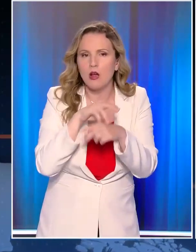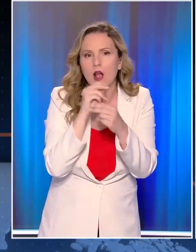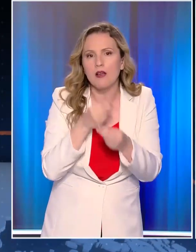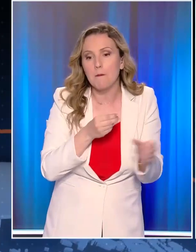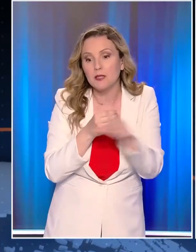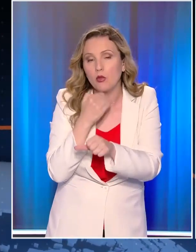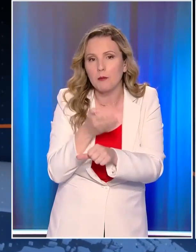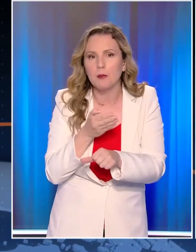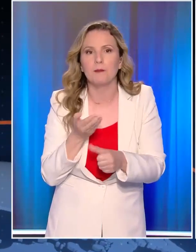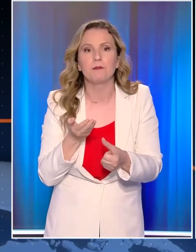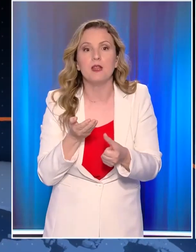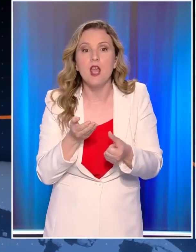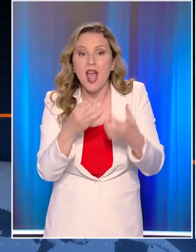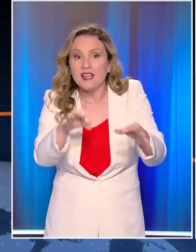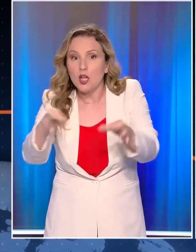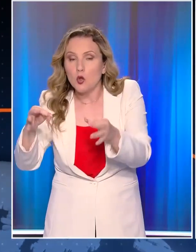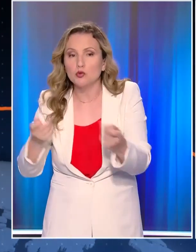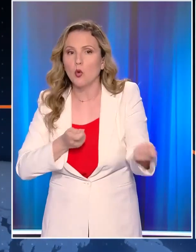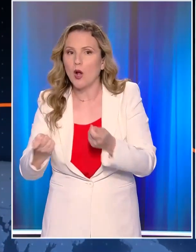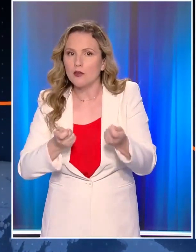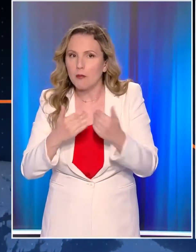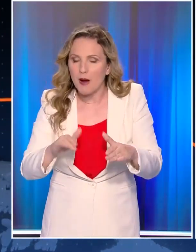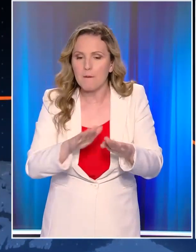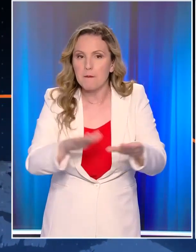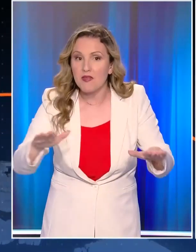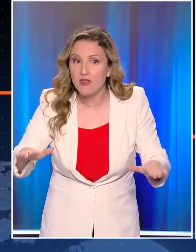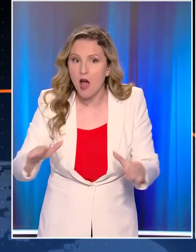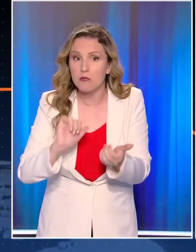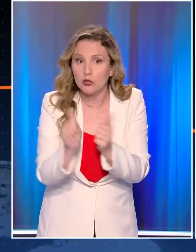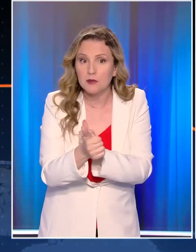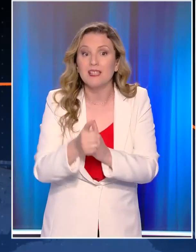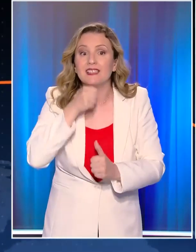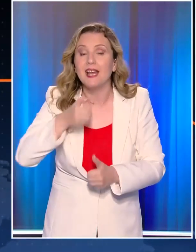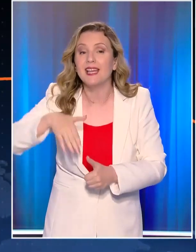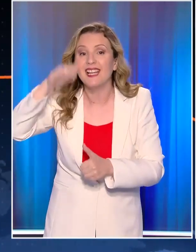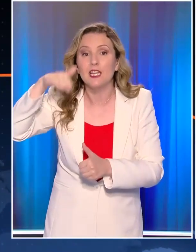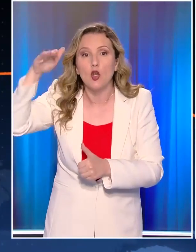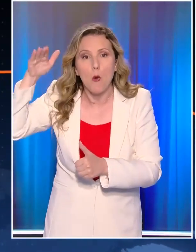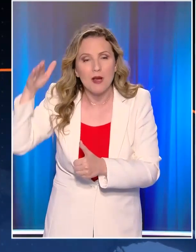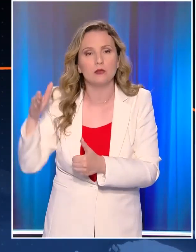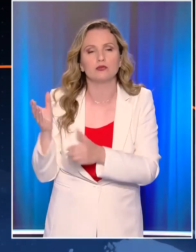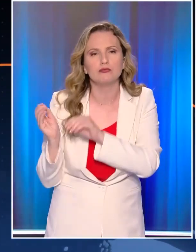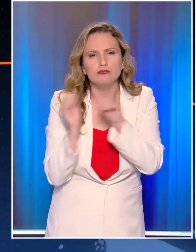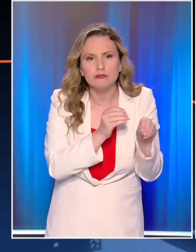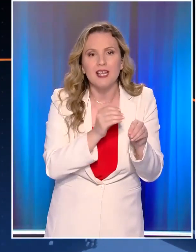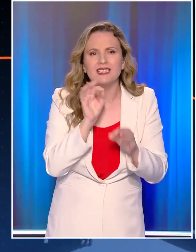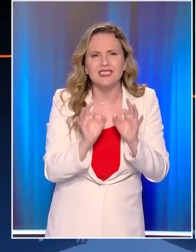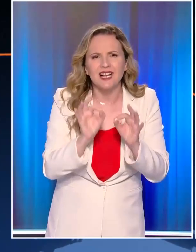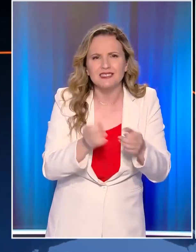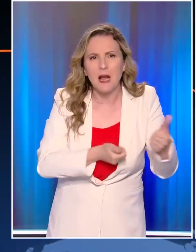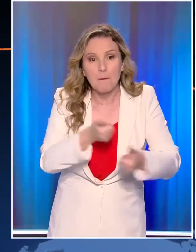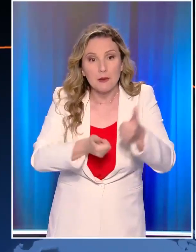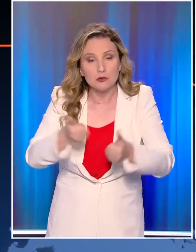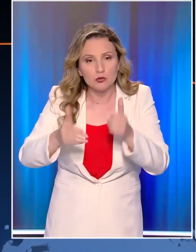οργανωμένες τόσο για τα παιδιά των παιδικών χωριών SOS αλλά και για τους ηλικιωμένους. Σιγά σιγά επιστρέφουν στα σπίτια τους όσοι